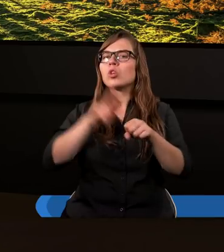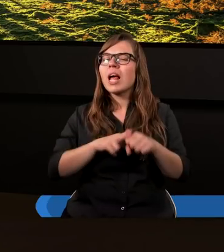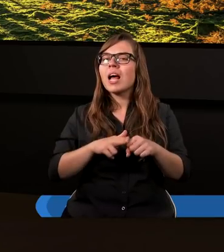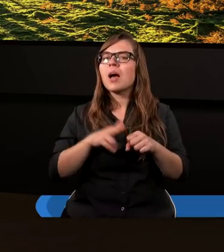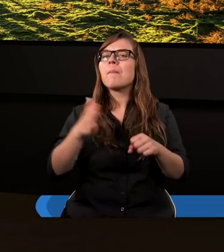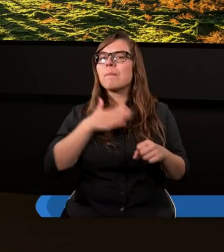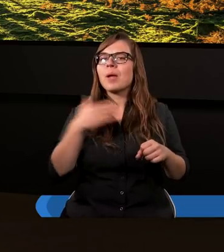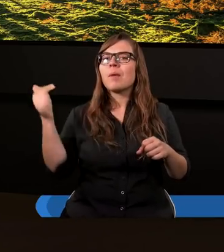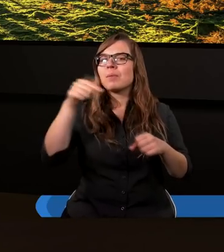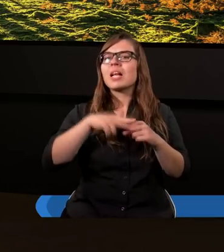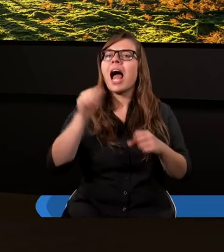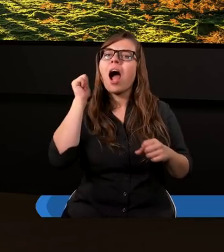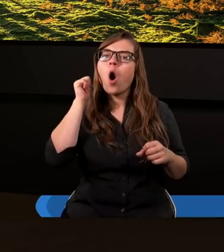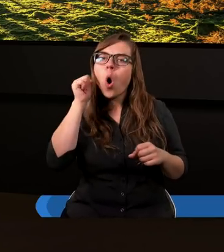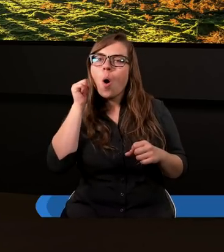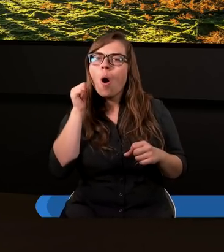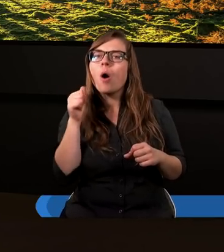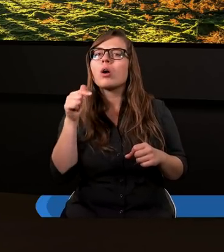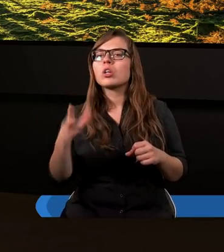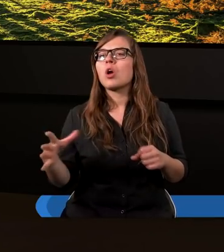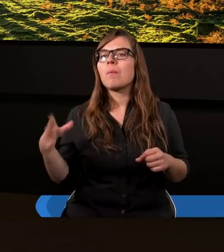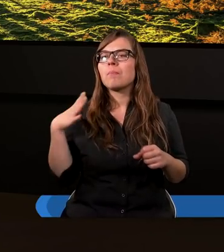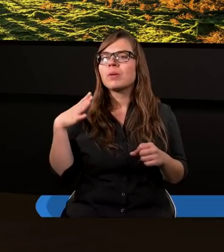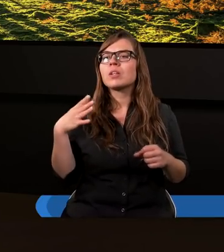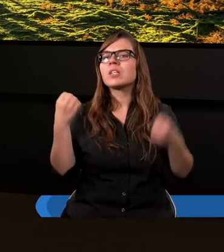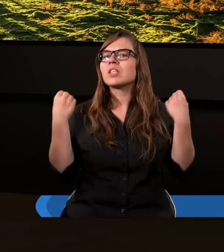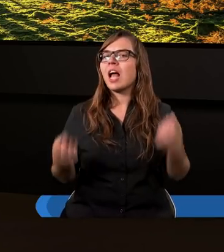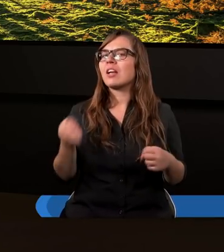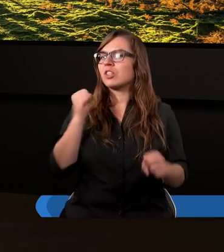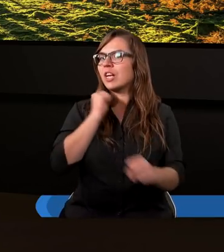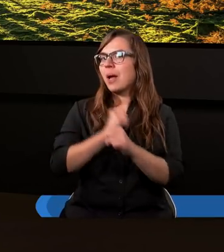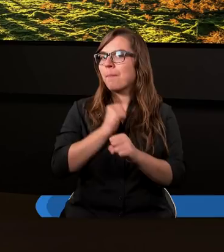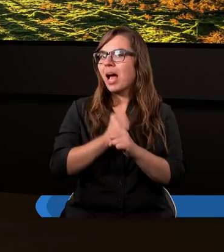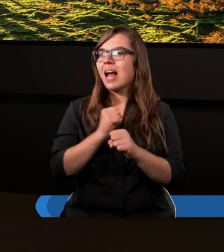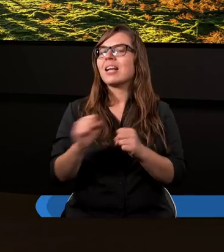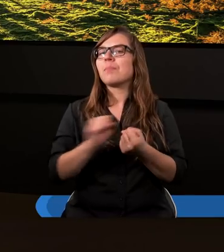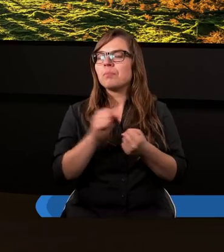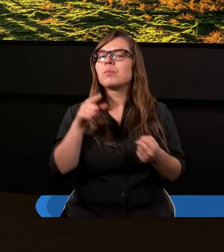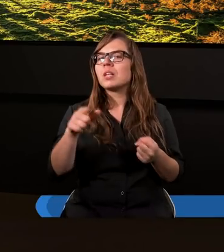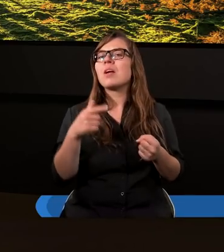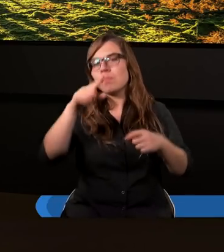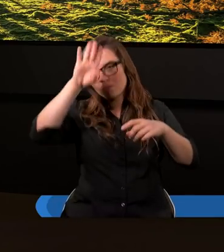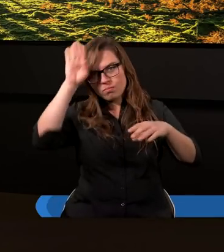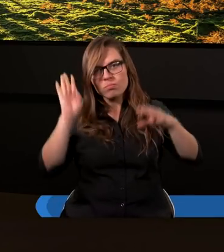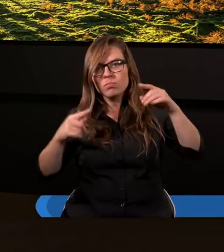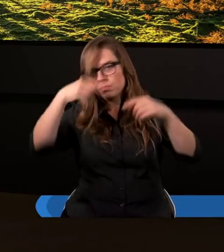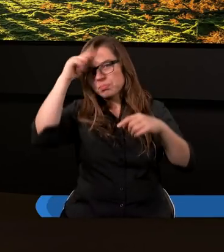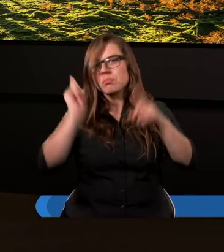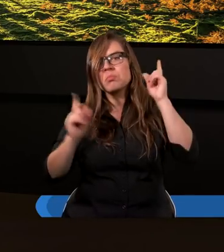przyjść na kobietę. To była ciężka praca, mozuł tej pracy,